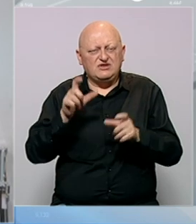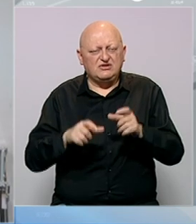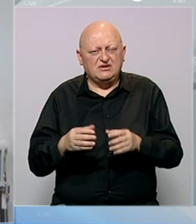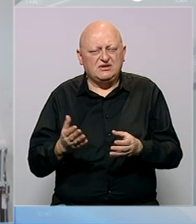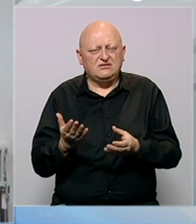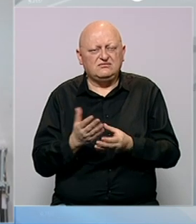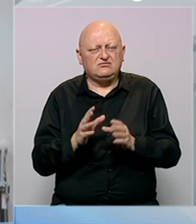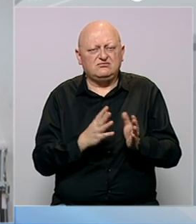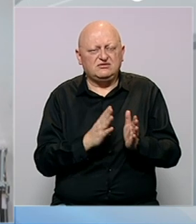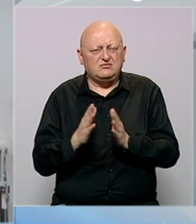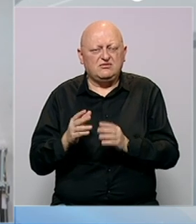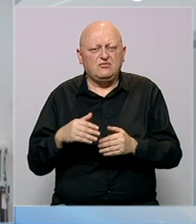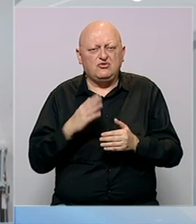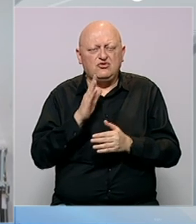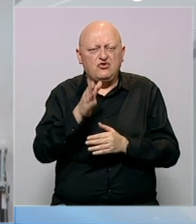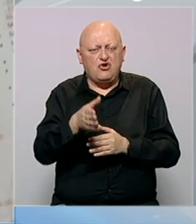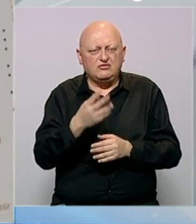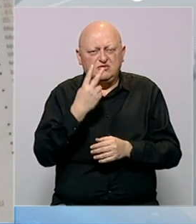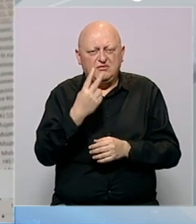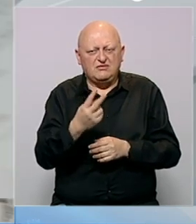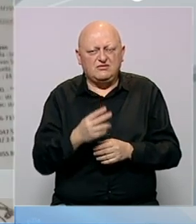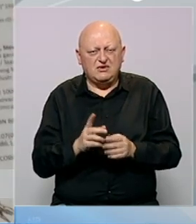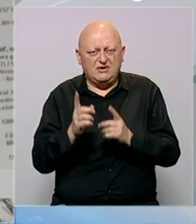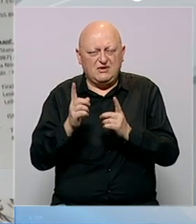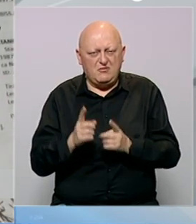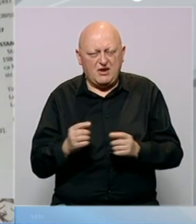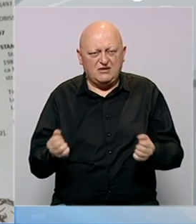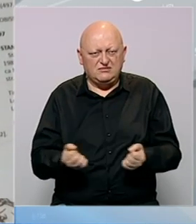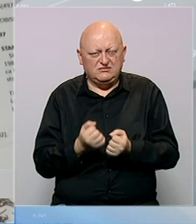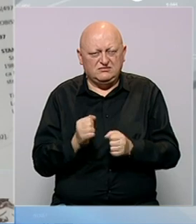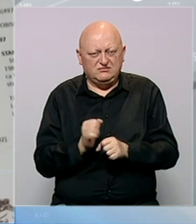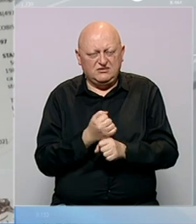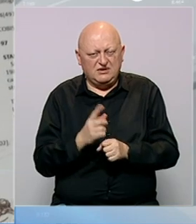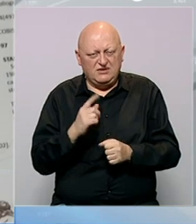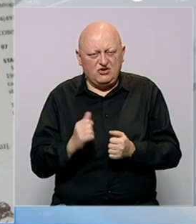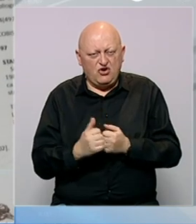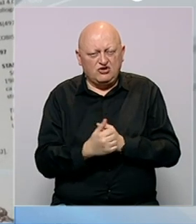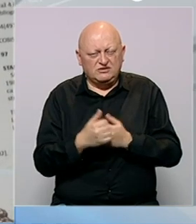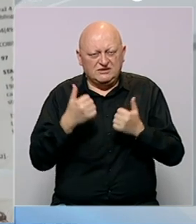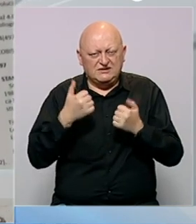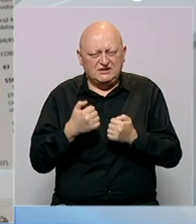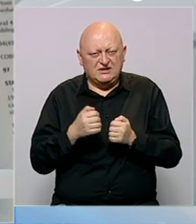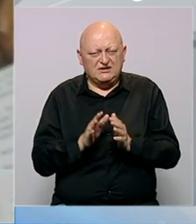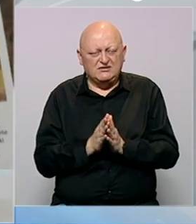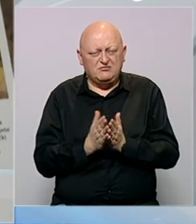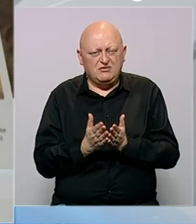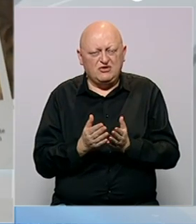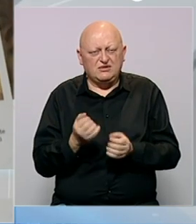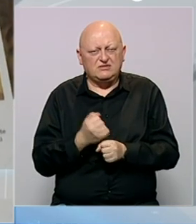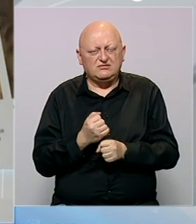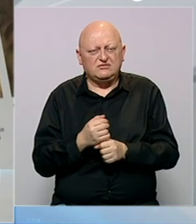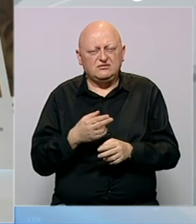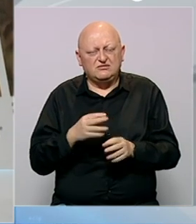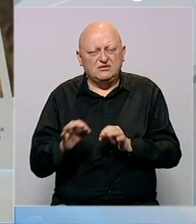učiniti je dostupnom i vidljivom. Paralelno s aktivnostima restauracije i konzervacije slike, bibliotekari su vršili